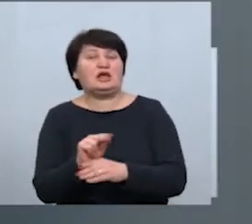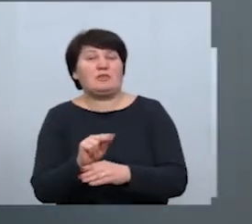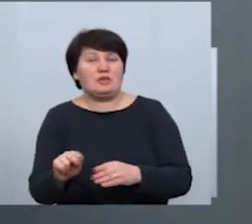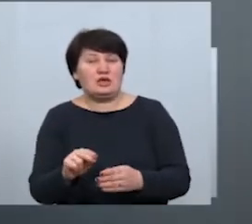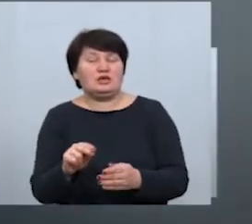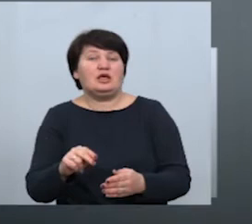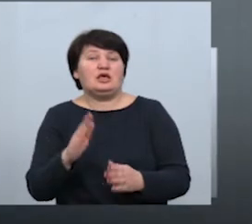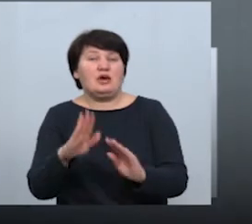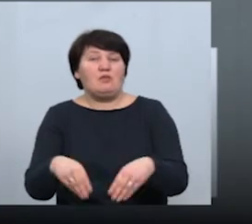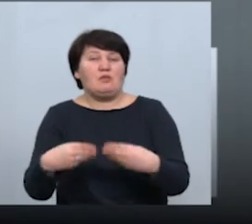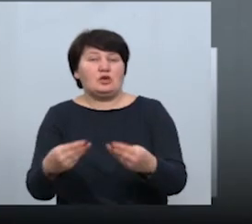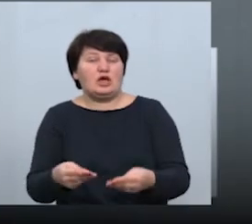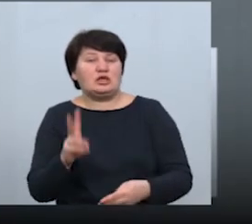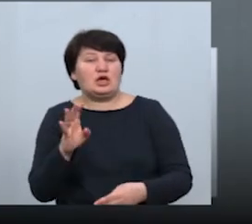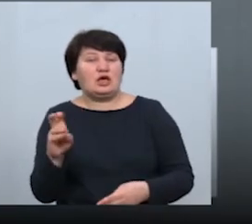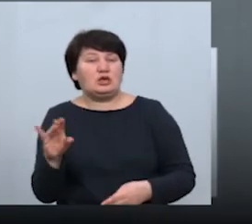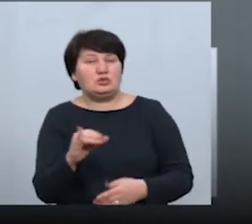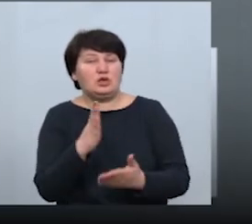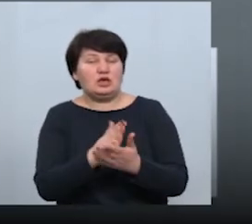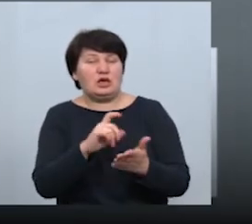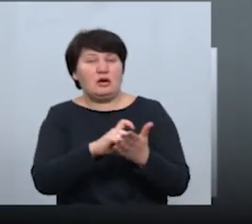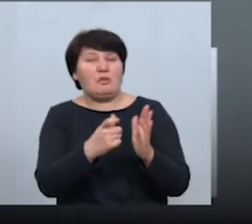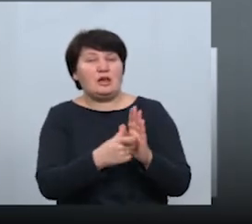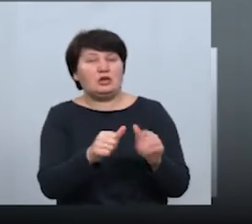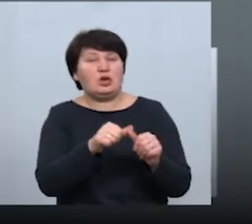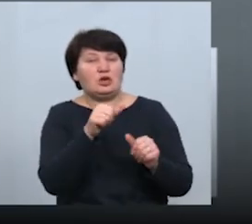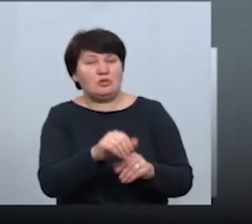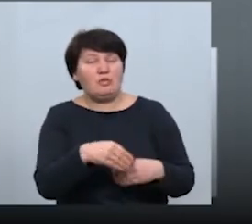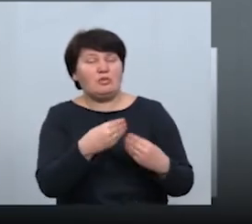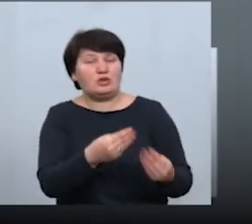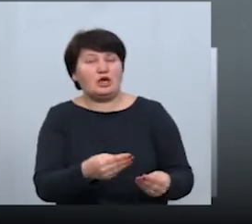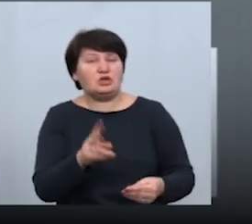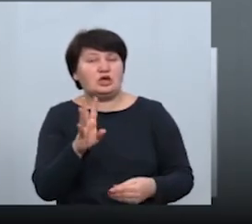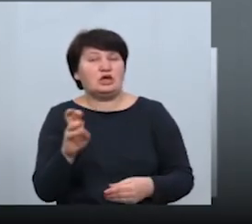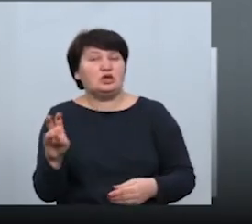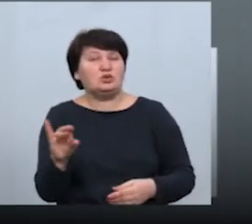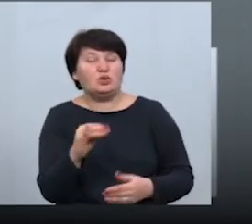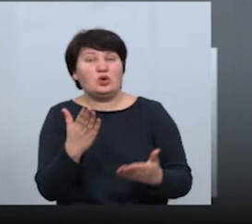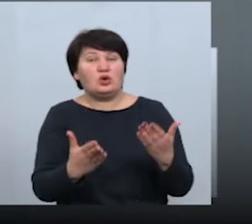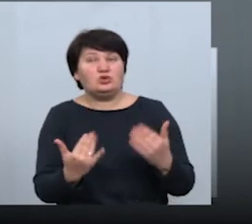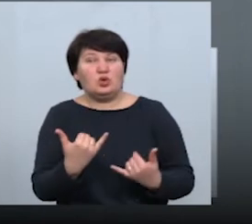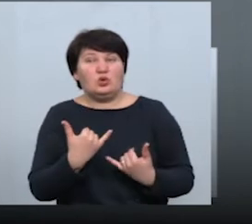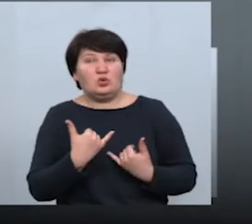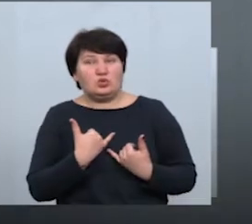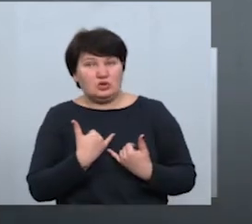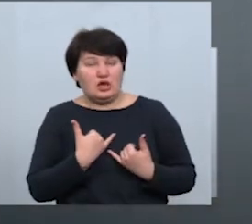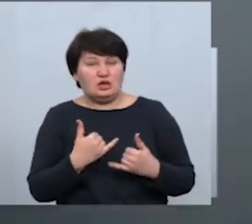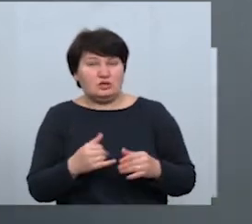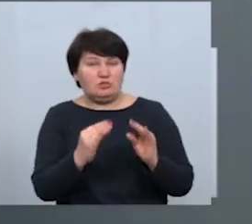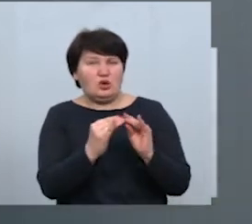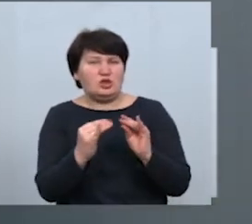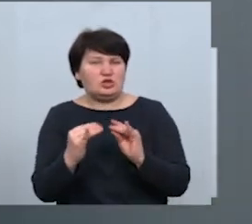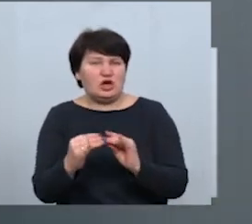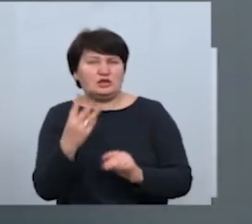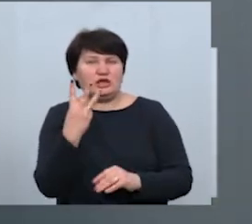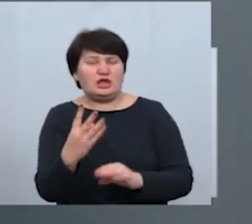подача кисню, є палата окремо, де також є подача кисню. Тобто у нас, якщо по розгорнутих ліжках, то це три